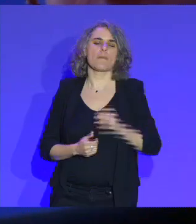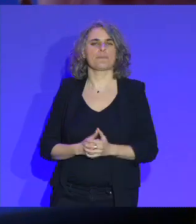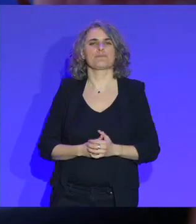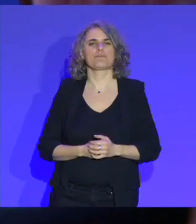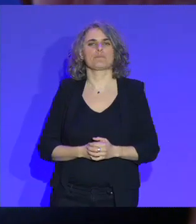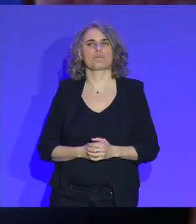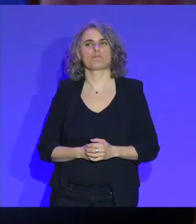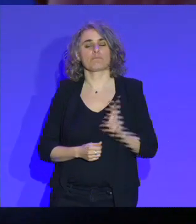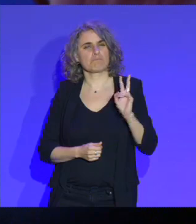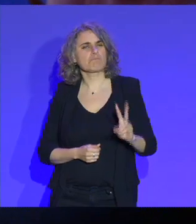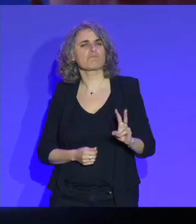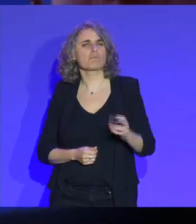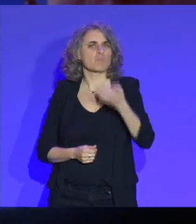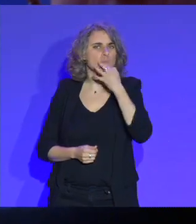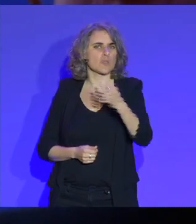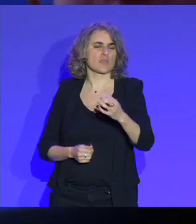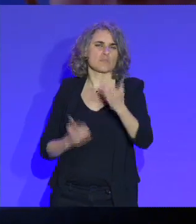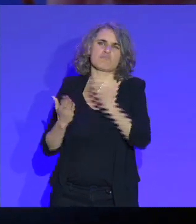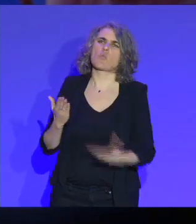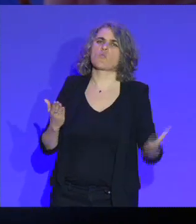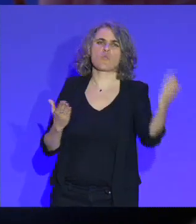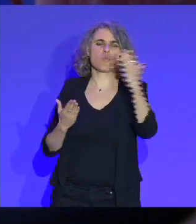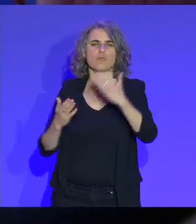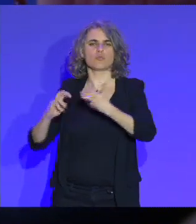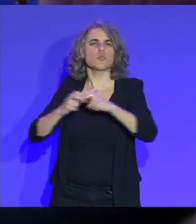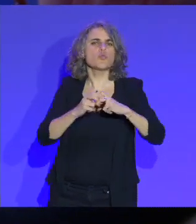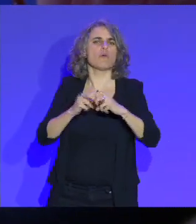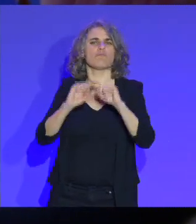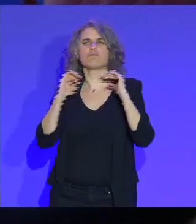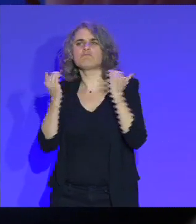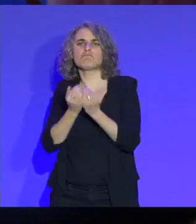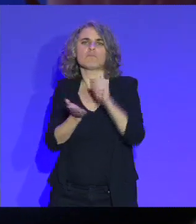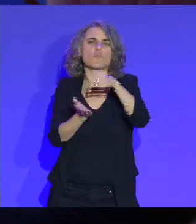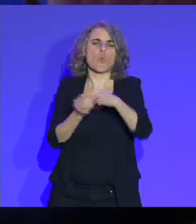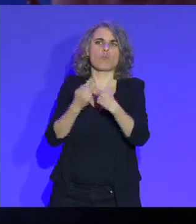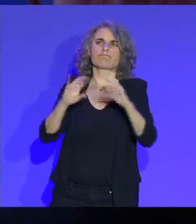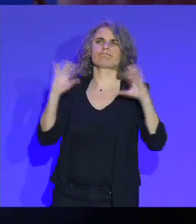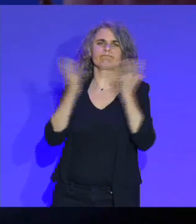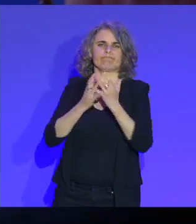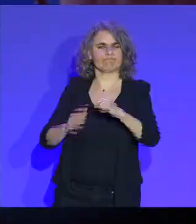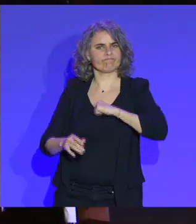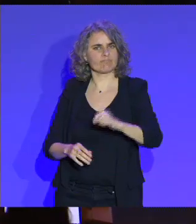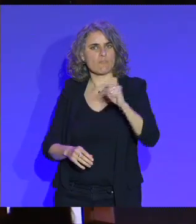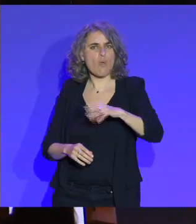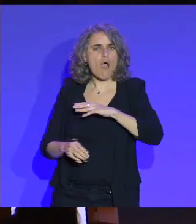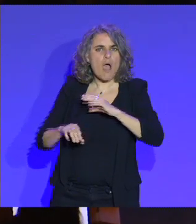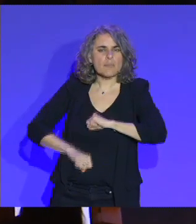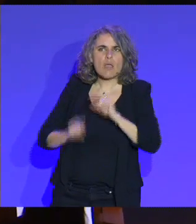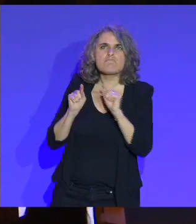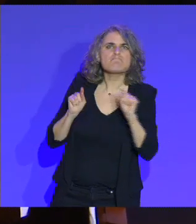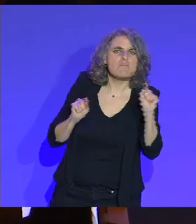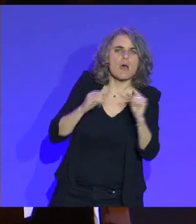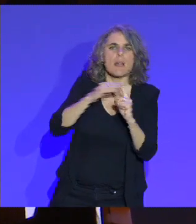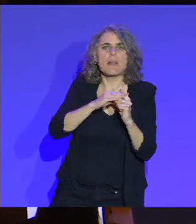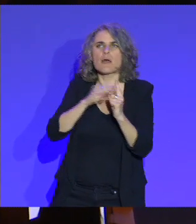il faut mettre le paquet partout sur les infrastructures, à quel point il y a des expériences, il y a des débuts politiques,